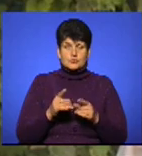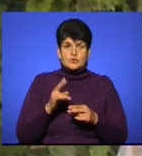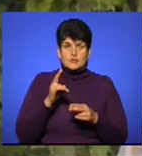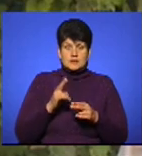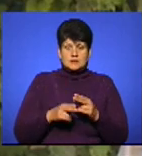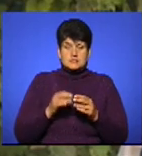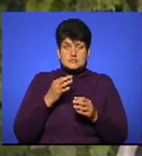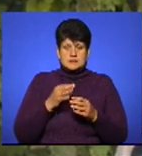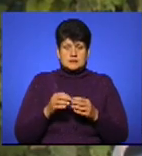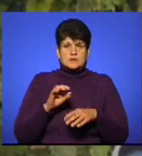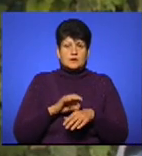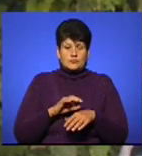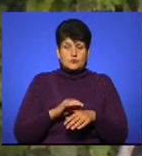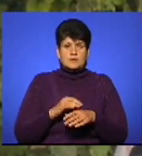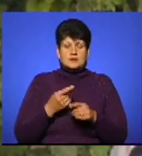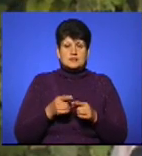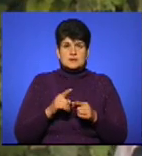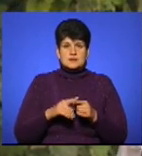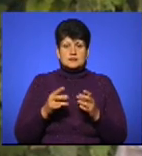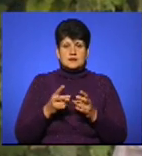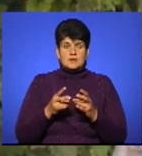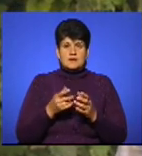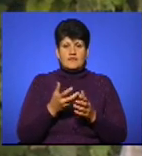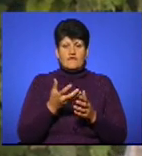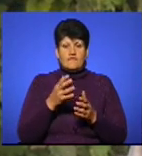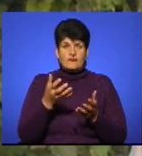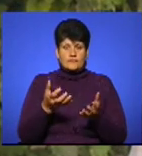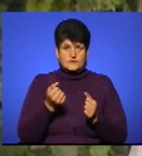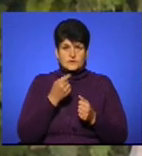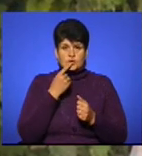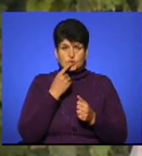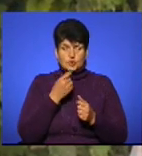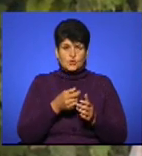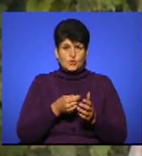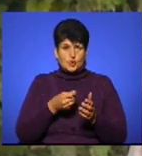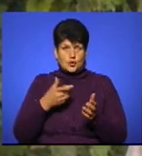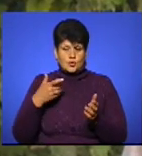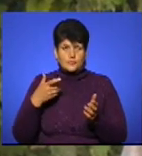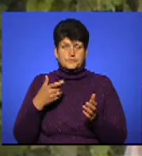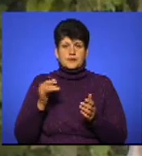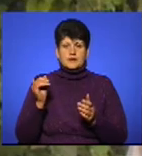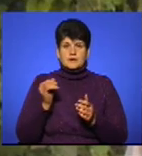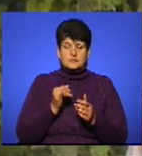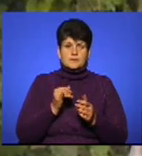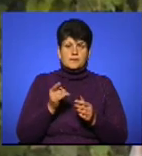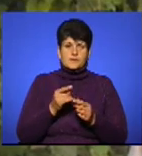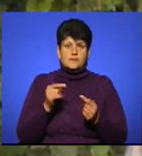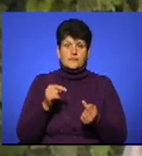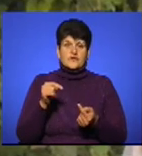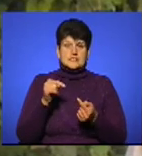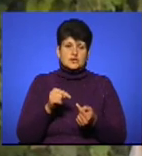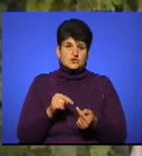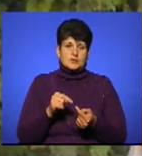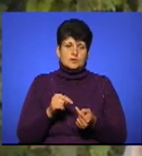діагноз – це поставити забір крові і дослідження, сирологічне дослідження крові, де визначають